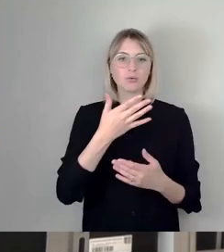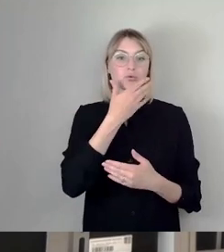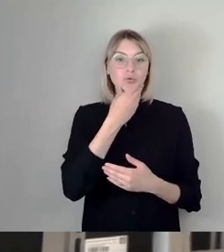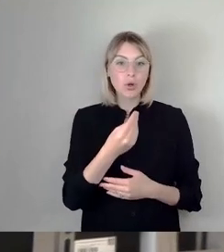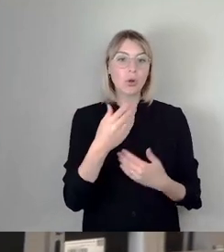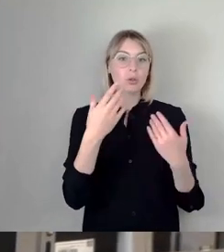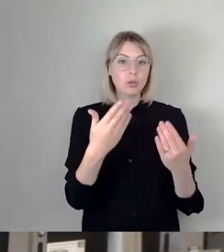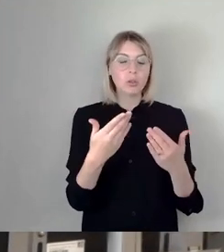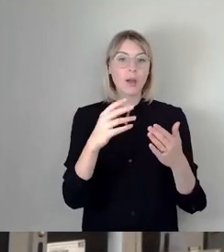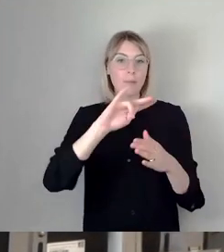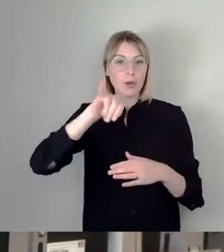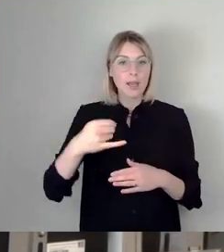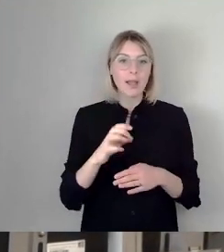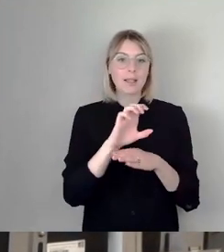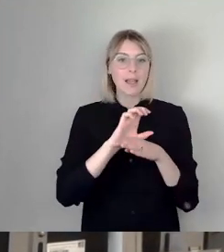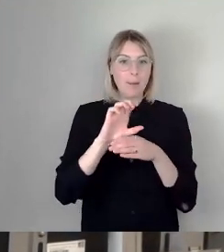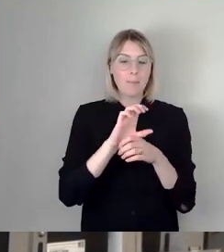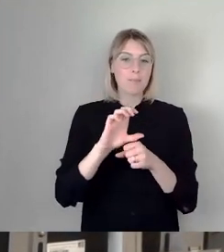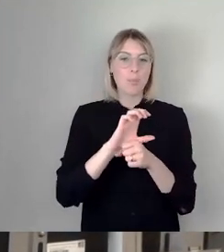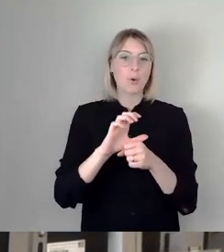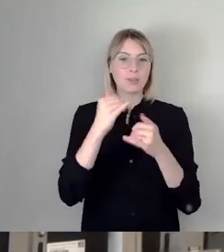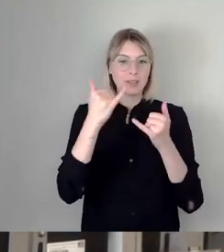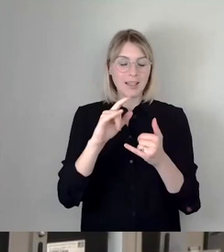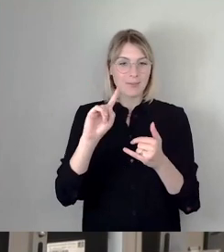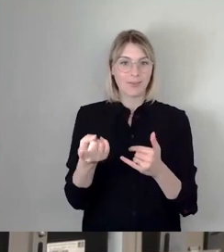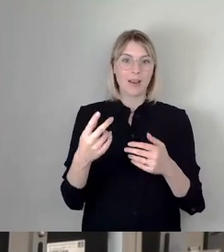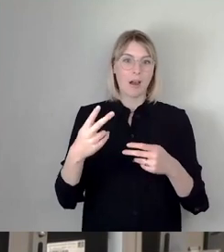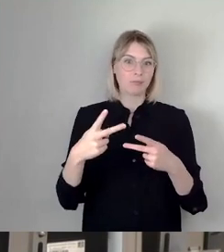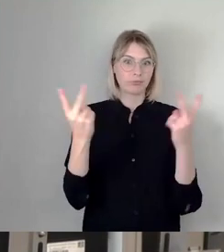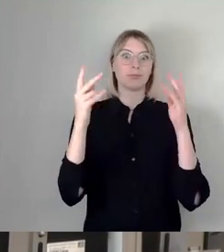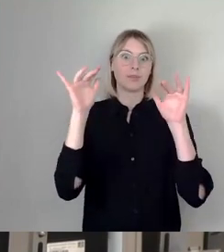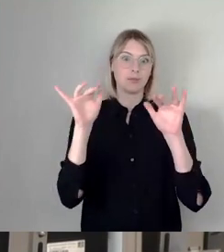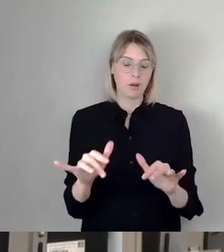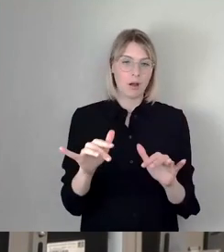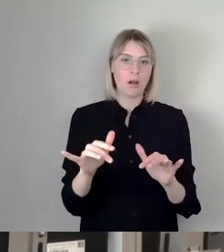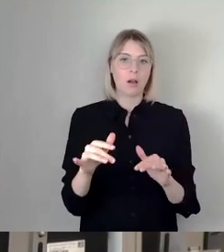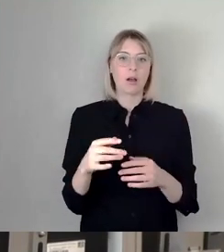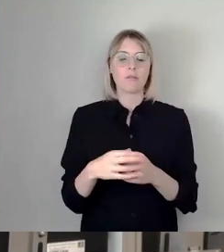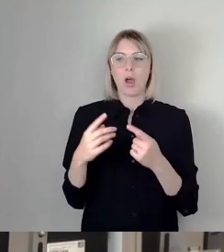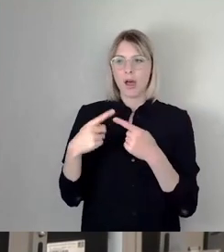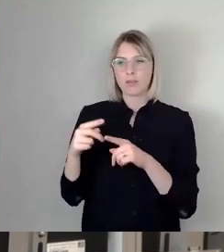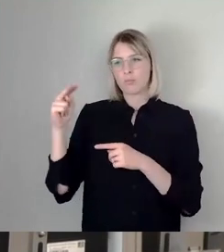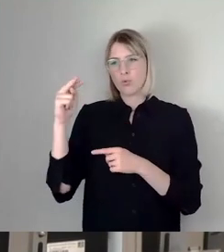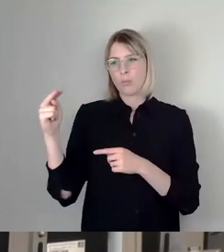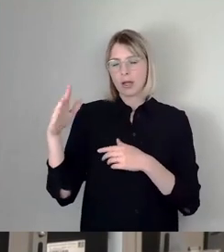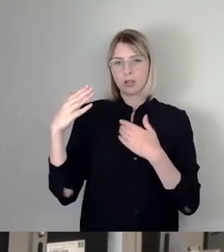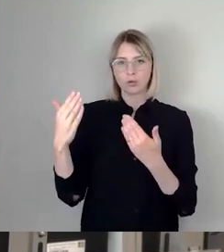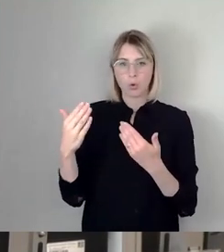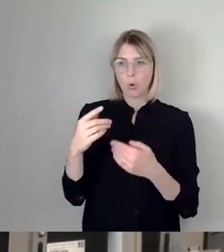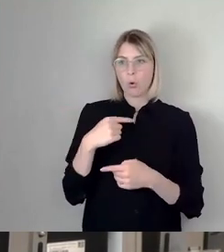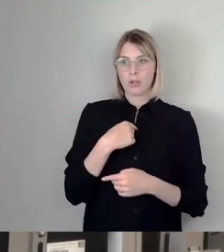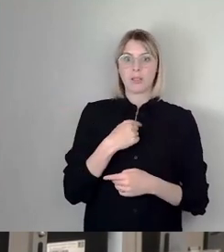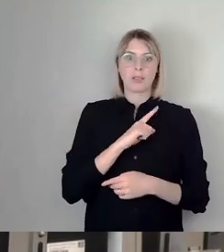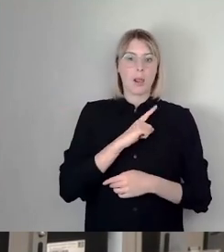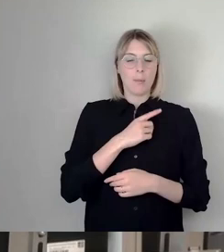diesem Projekt Campus-Linie mal endlich wieder etwas hören. Der unbedarfte Beobachter hätte fast schon erwarten können, dass es vergessen wurde irgendwo,